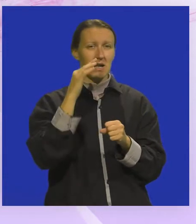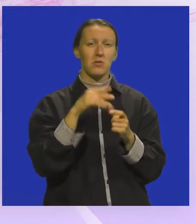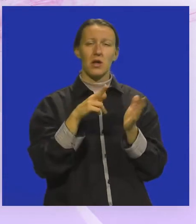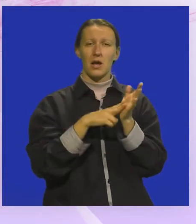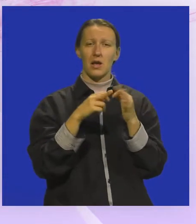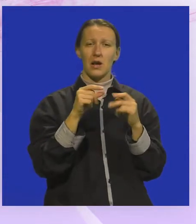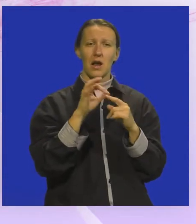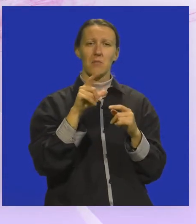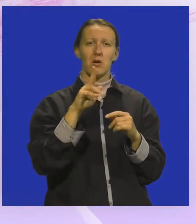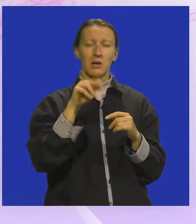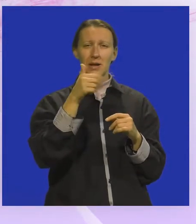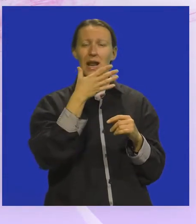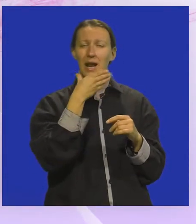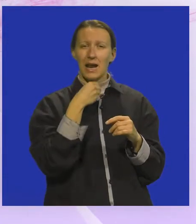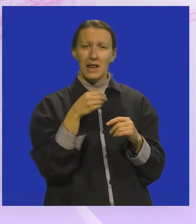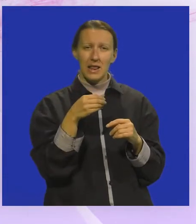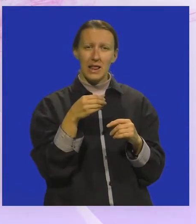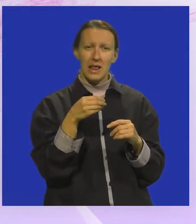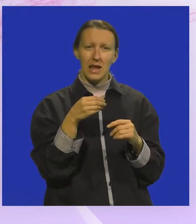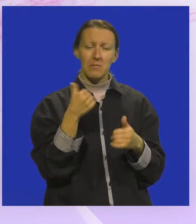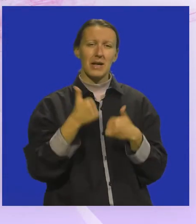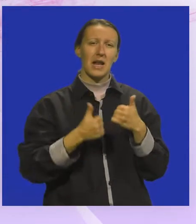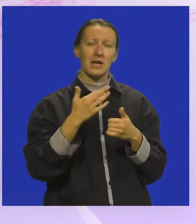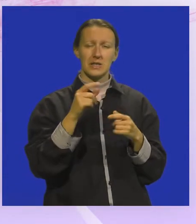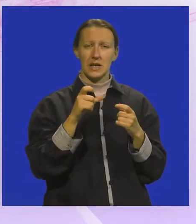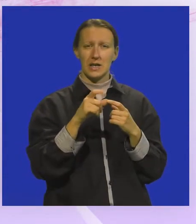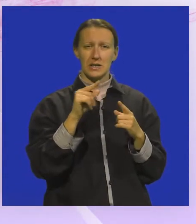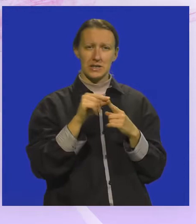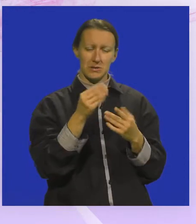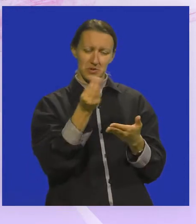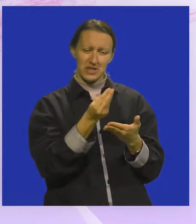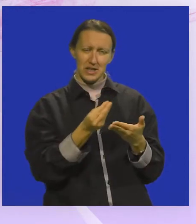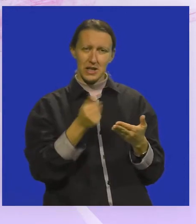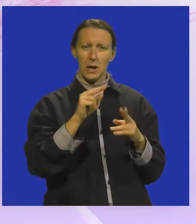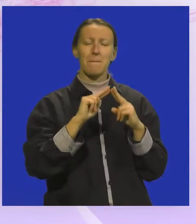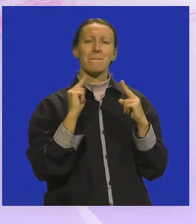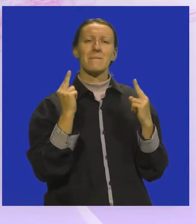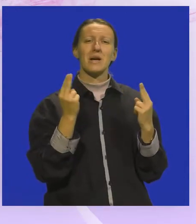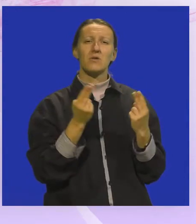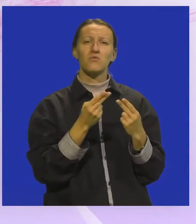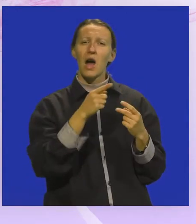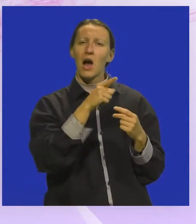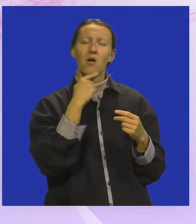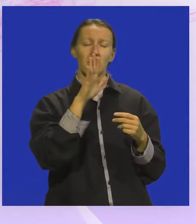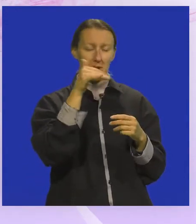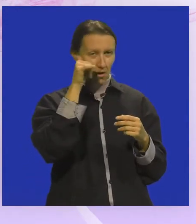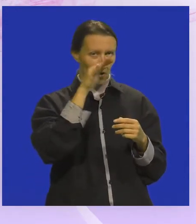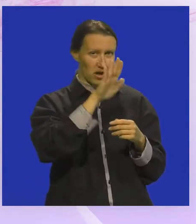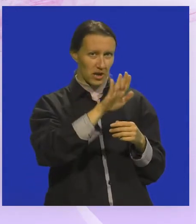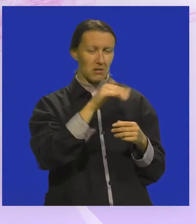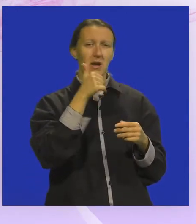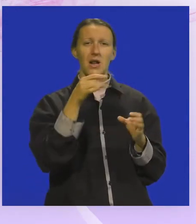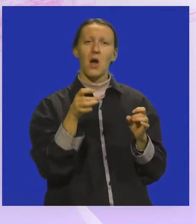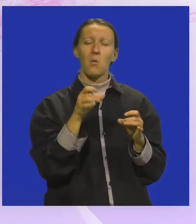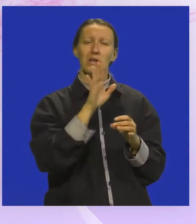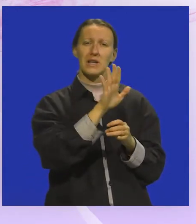Napolju, ima jedan lijepi natječaj za Strip crtače, jedan međunarodni natječaj koji nosi njegovo ime, jedna je